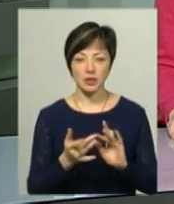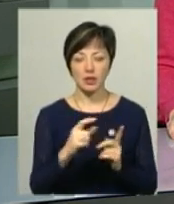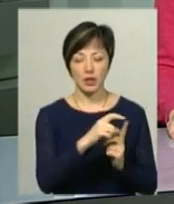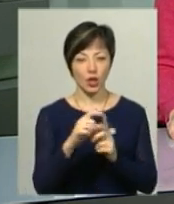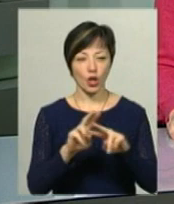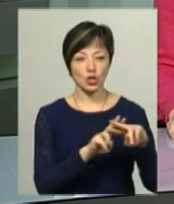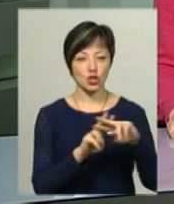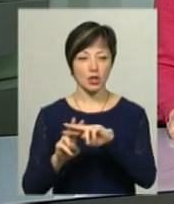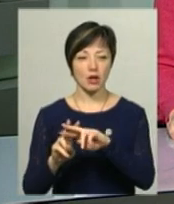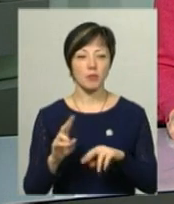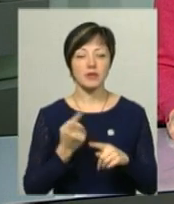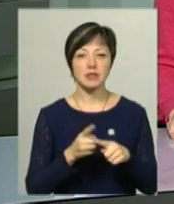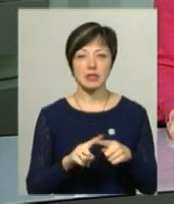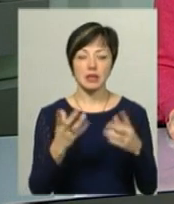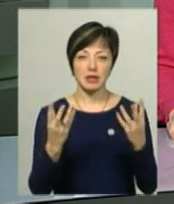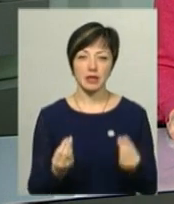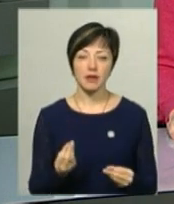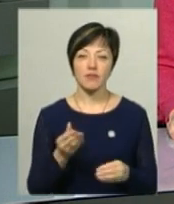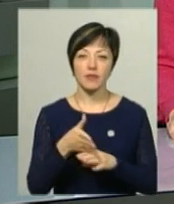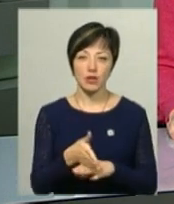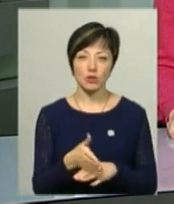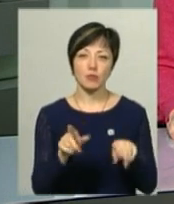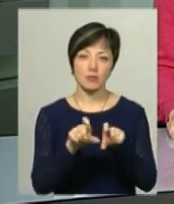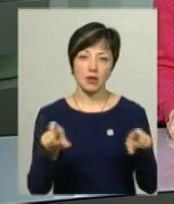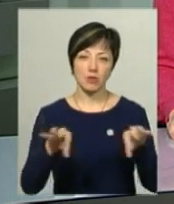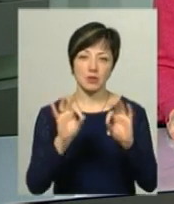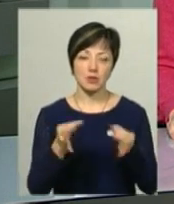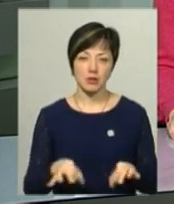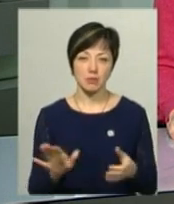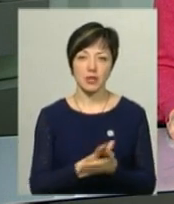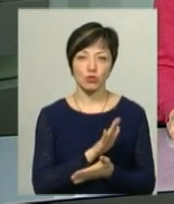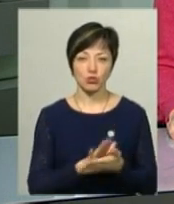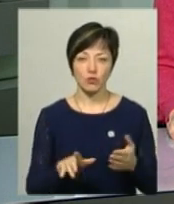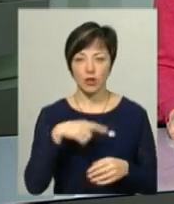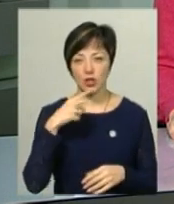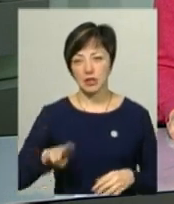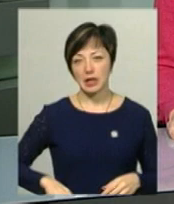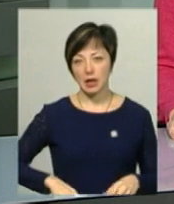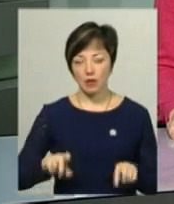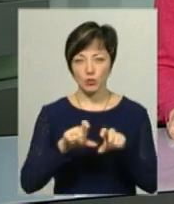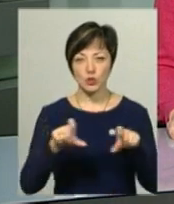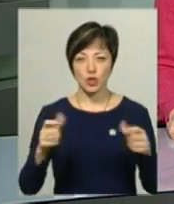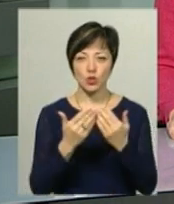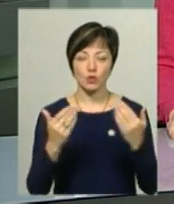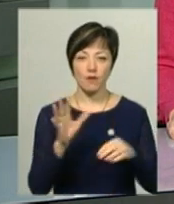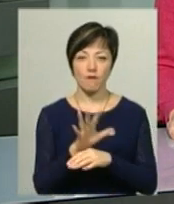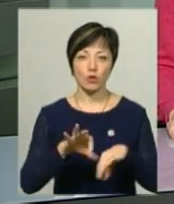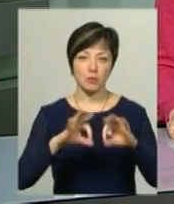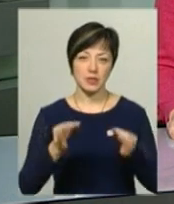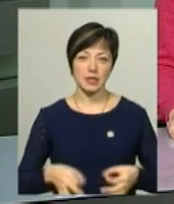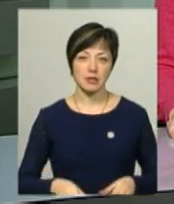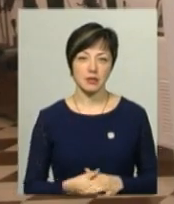відповідним хештегом. У цей день вхід до мистецького закладу безкоштовний, каже директор Хмельницького музею студії фотомистецтва Віталій Савін.